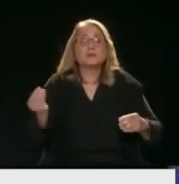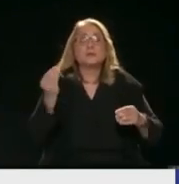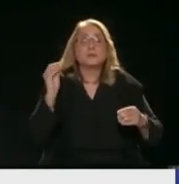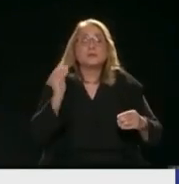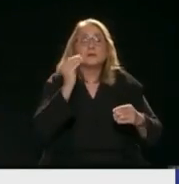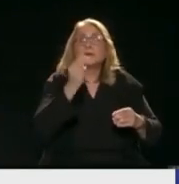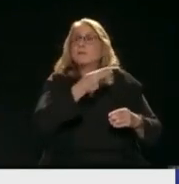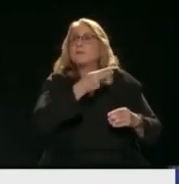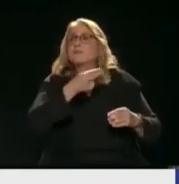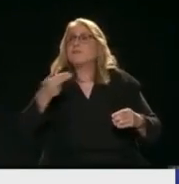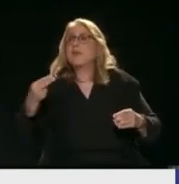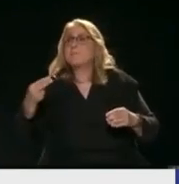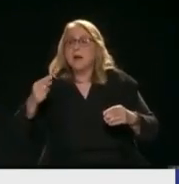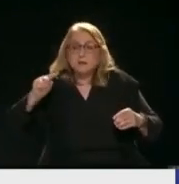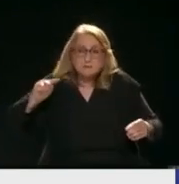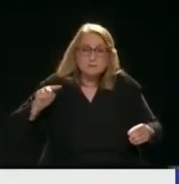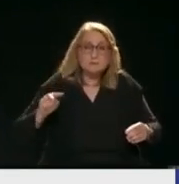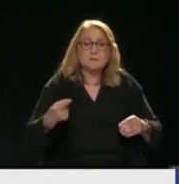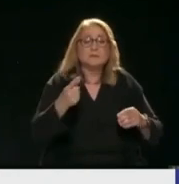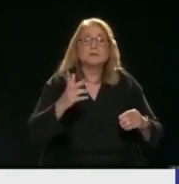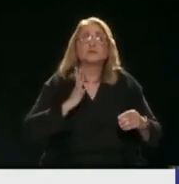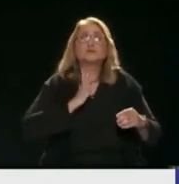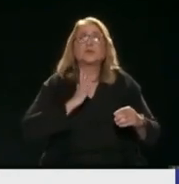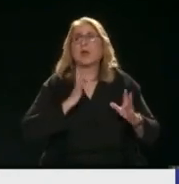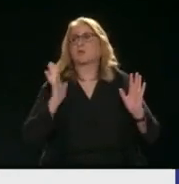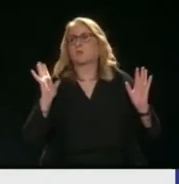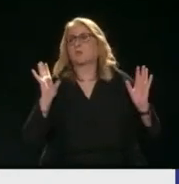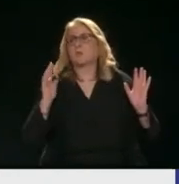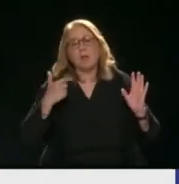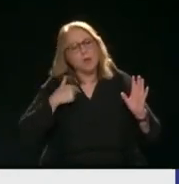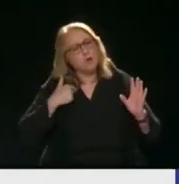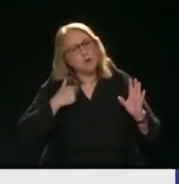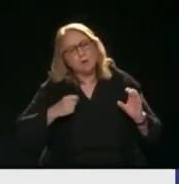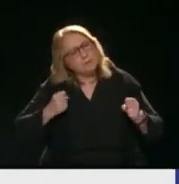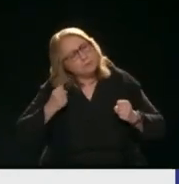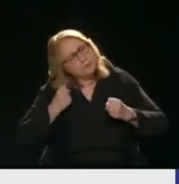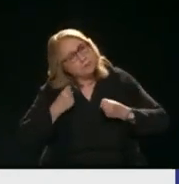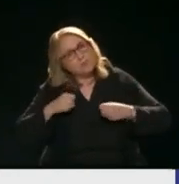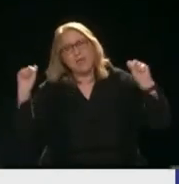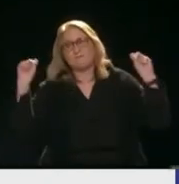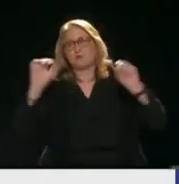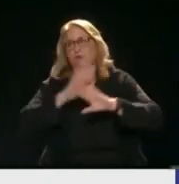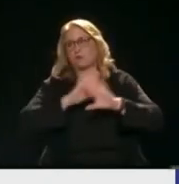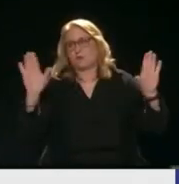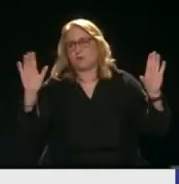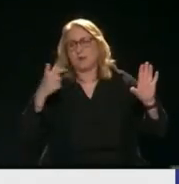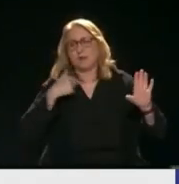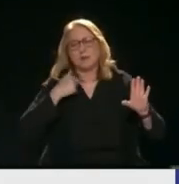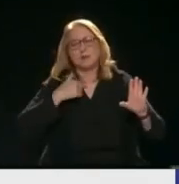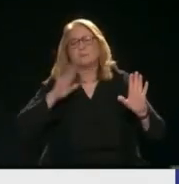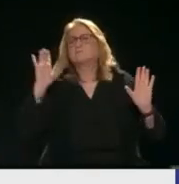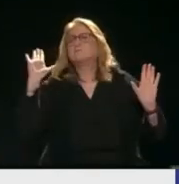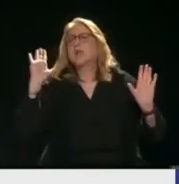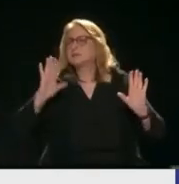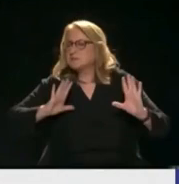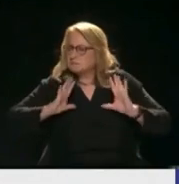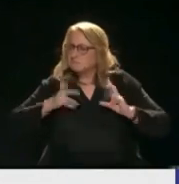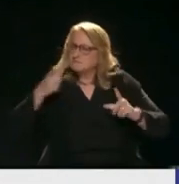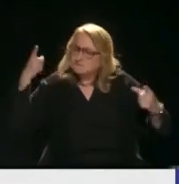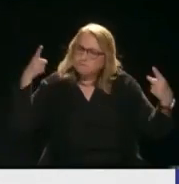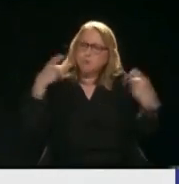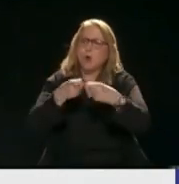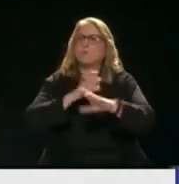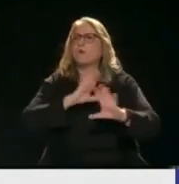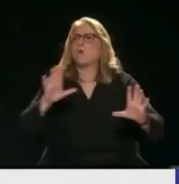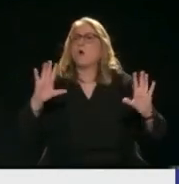Στη φυσιολογία μου Η φυσιολογία μου Είναι και η δικιά σου φυσιολογία ίδια Είμαστε της ίδιας ουσίας Άρα είμαι απέναντι Σε οτιδήποτε Είναι